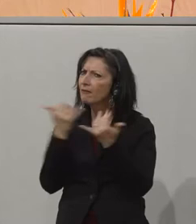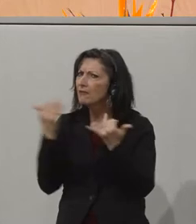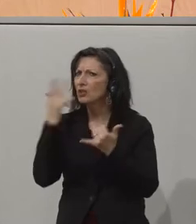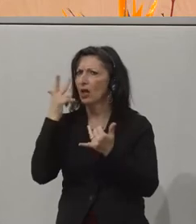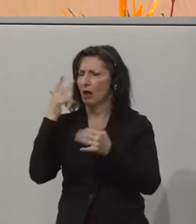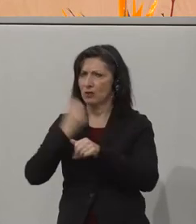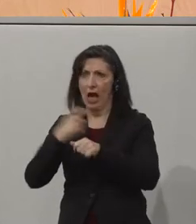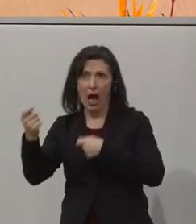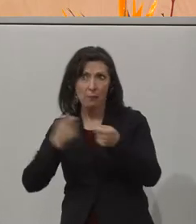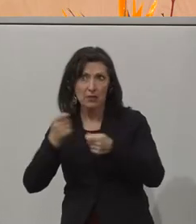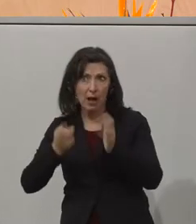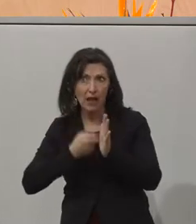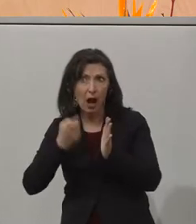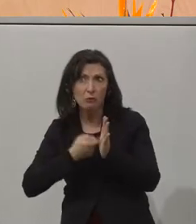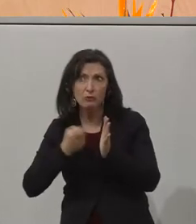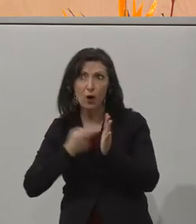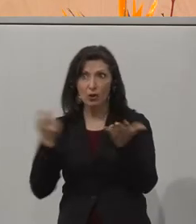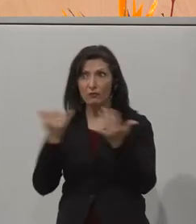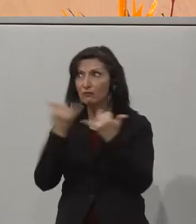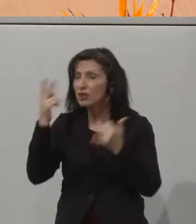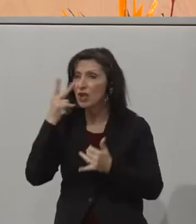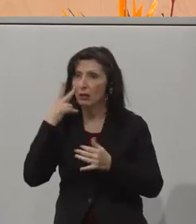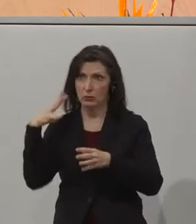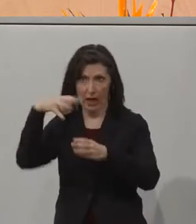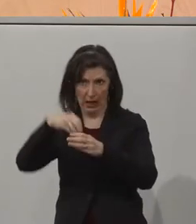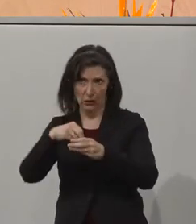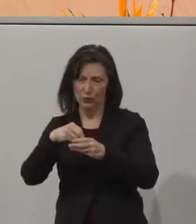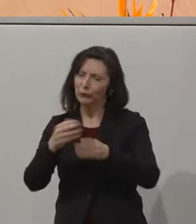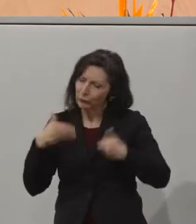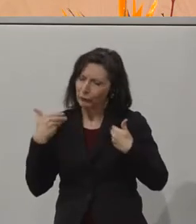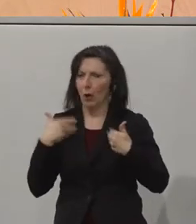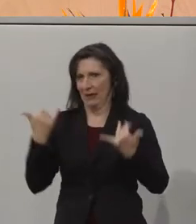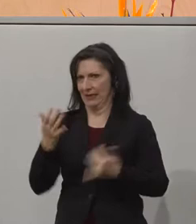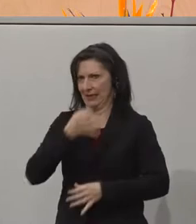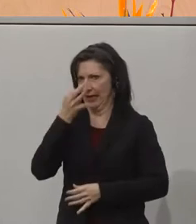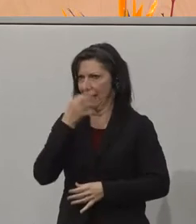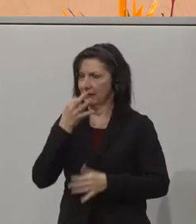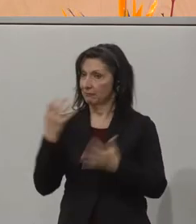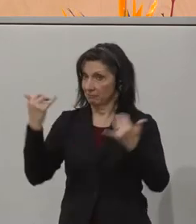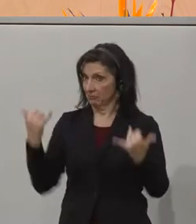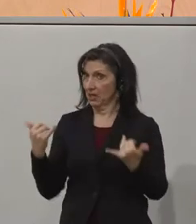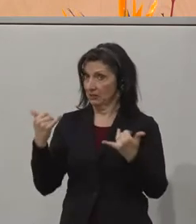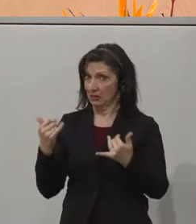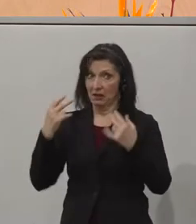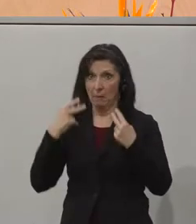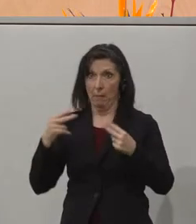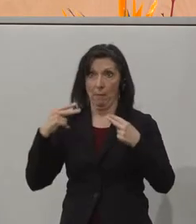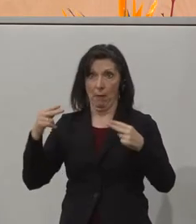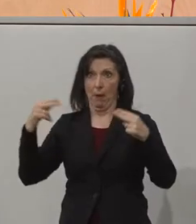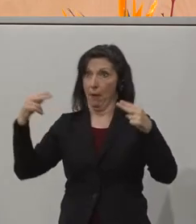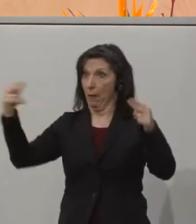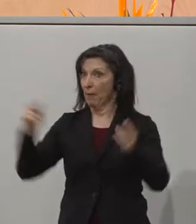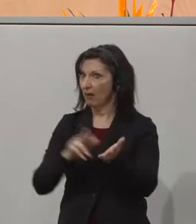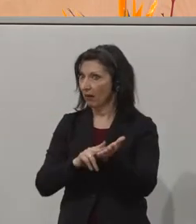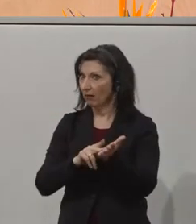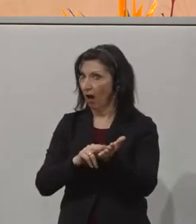am Arbeitsmarkt und Inklusion mit Ihnen zu teilen. Wir erleben natürlich jetzt mit der fortschreitenden Digitalisierung eine zentrale